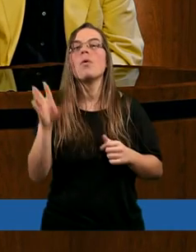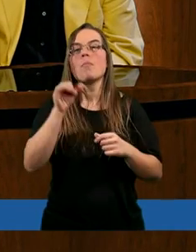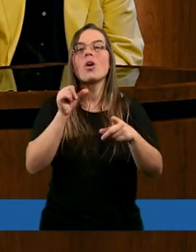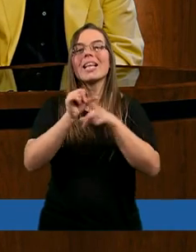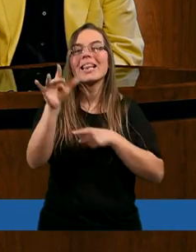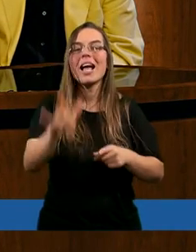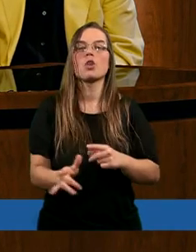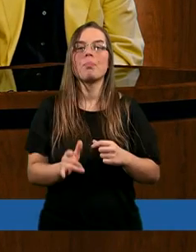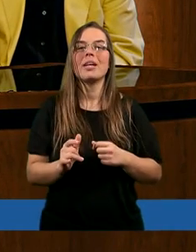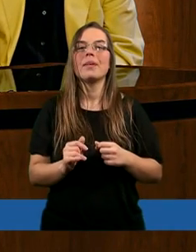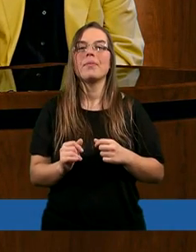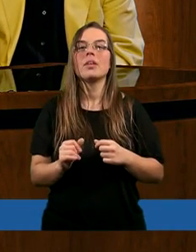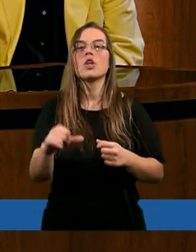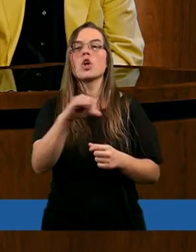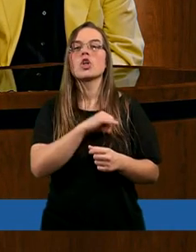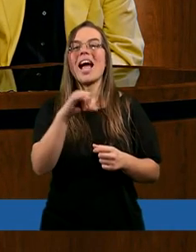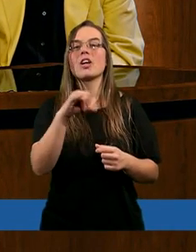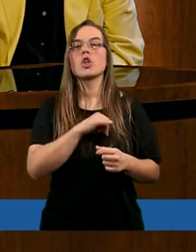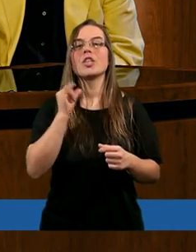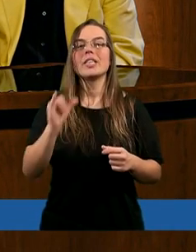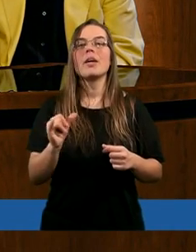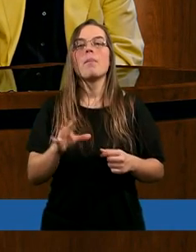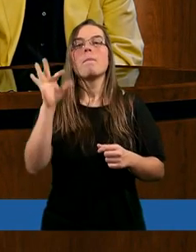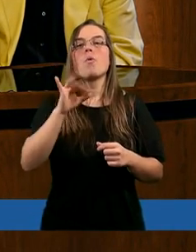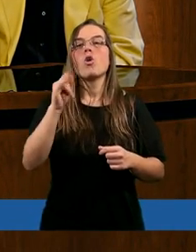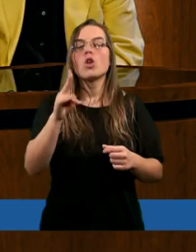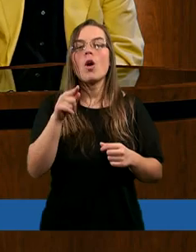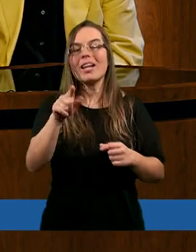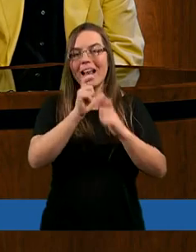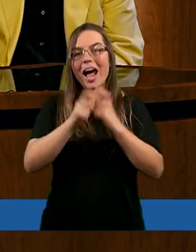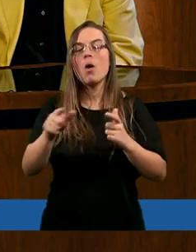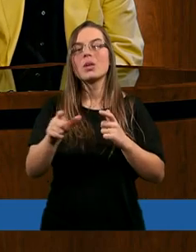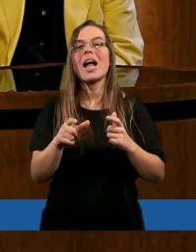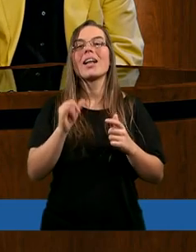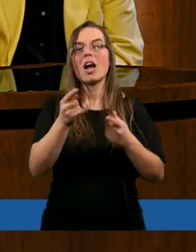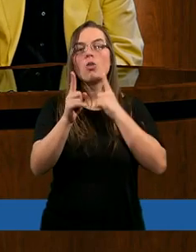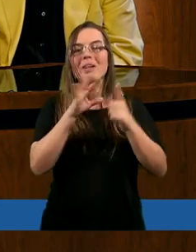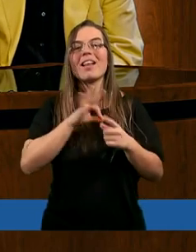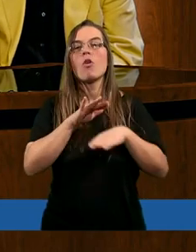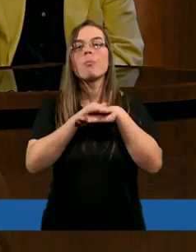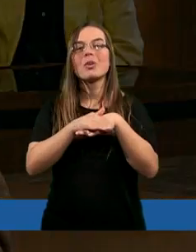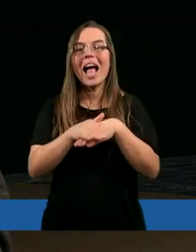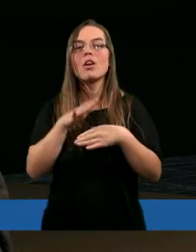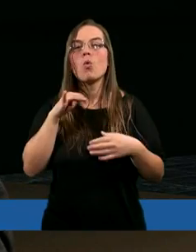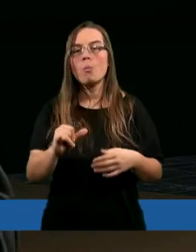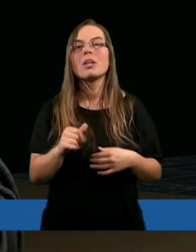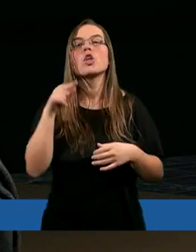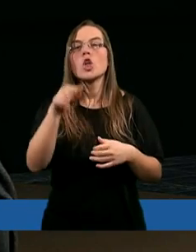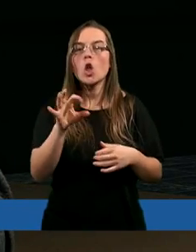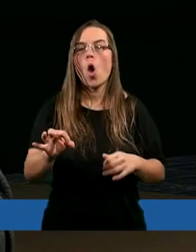bo jesteśmy grzeszni. Bo Job cały czas, jak rozmawiał ze swoimi przyjaciółmi,